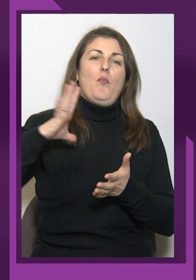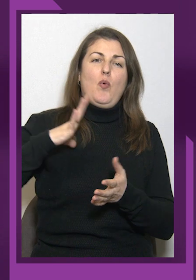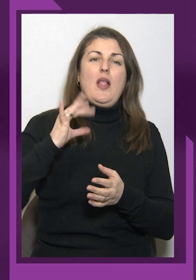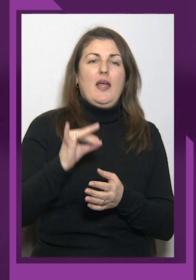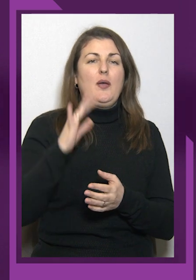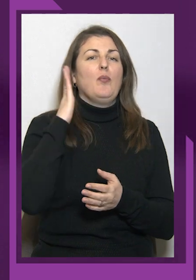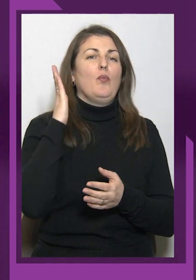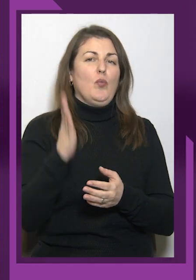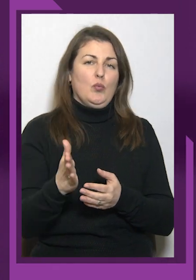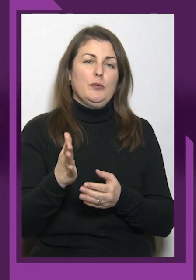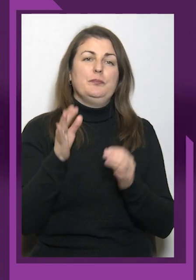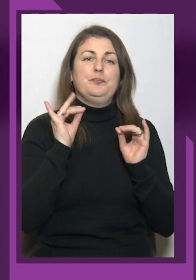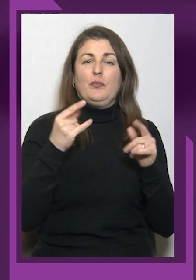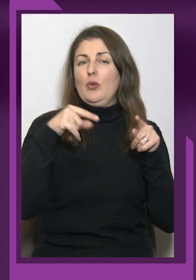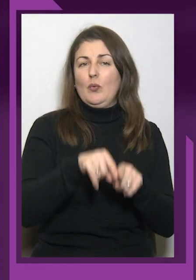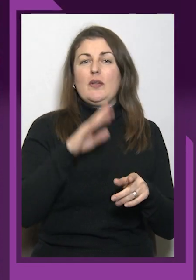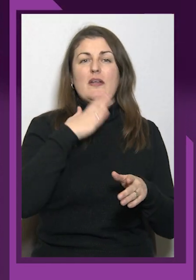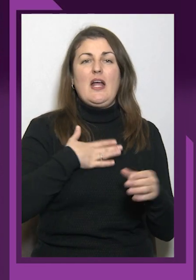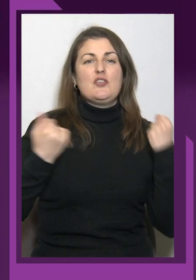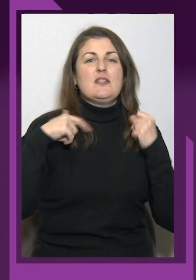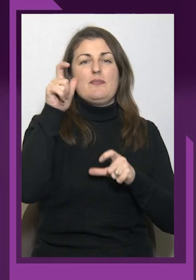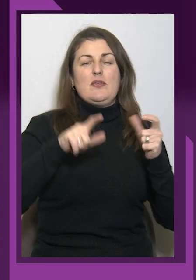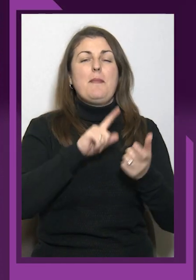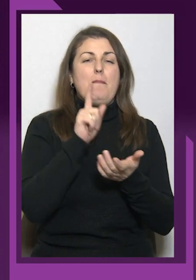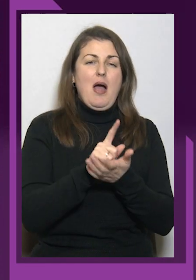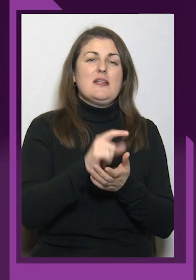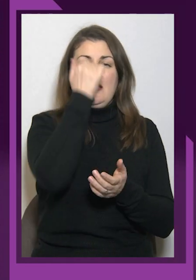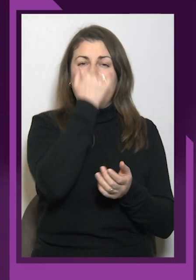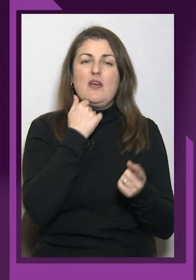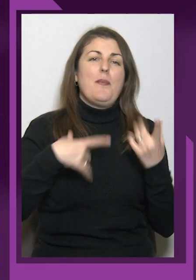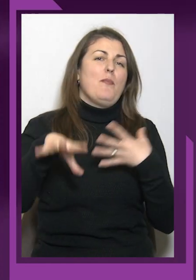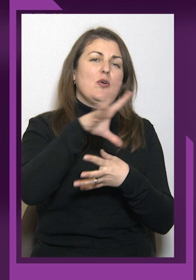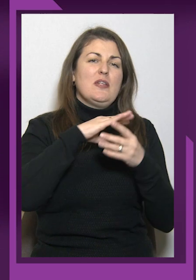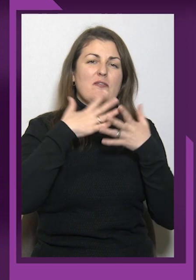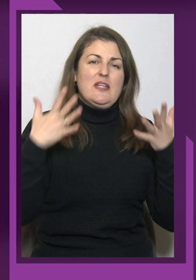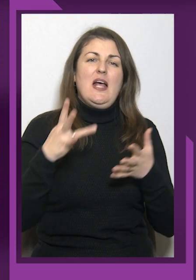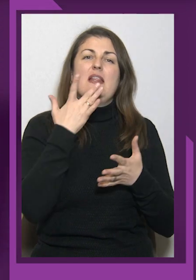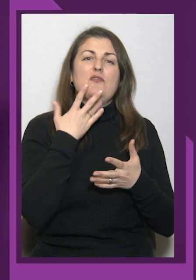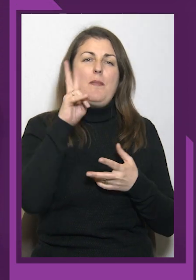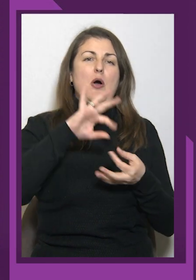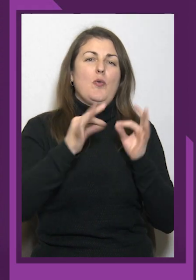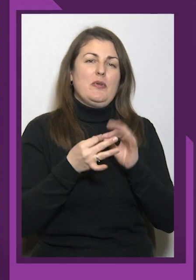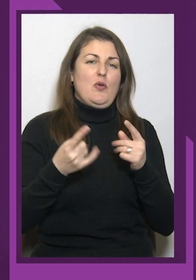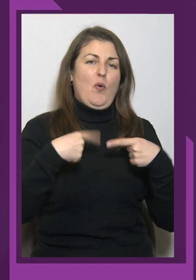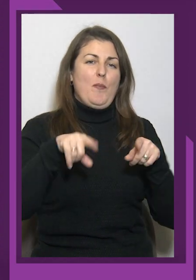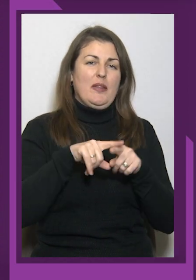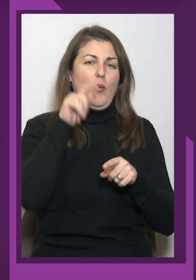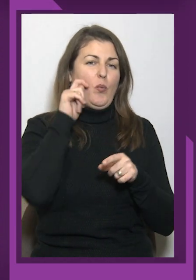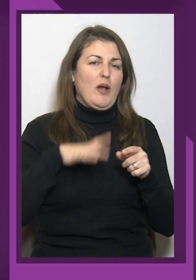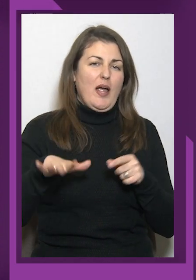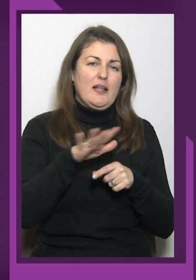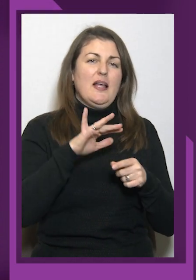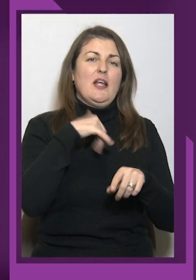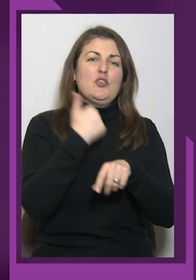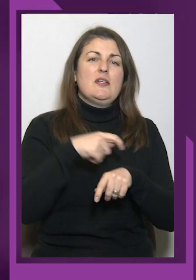і буде. І тут наші спортсмени мають завдячувати понад усе Національному паралімпійському комітету України на